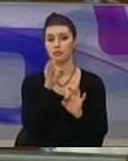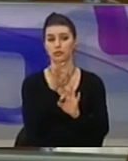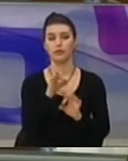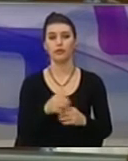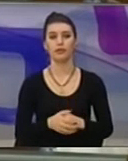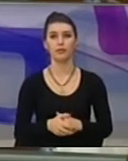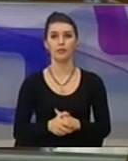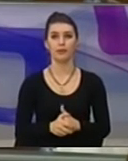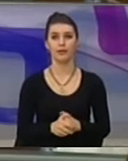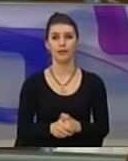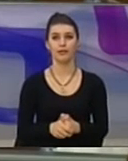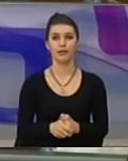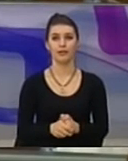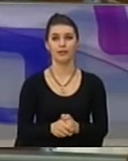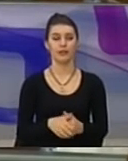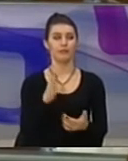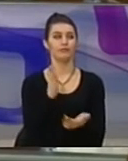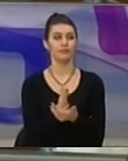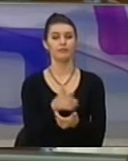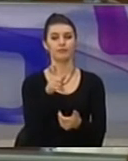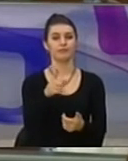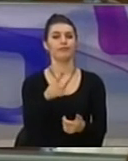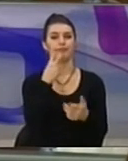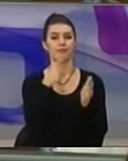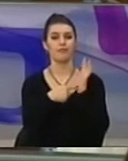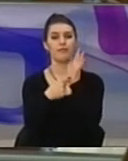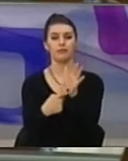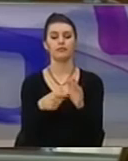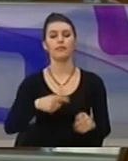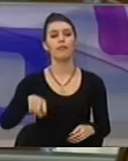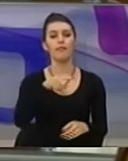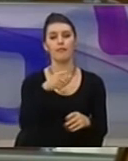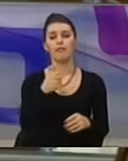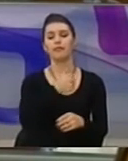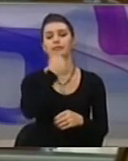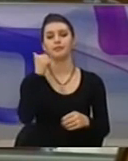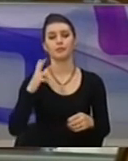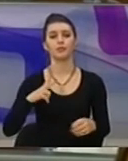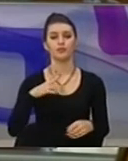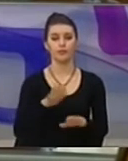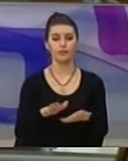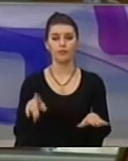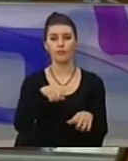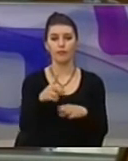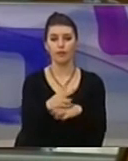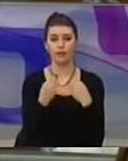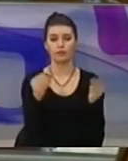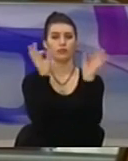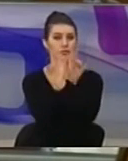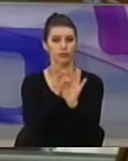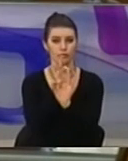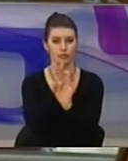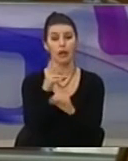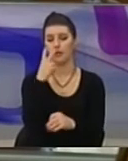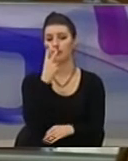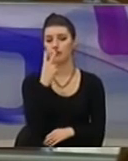qytetar. Ju e një dëshmitari këti kabinit i gjikant e që vetëm në shërbim të qytetarve nuk është, për e them këtë pasi që e një duke